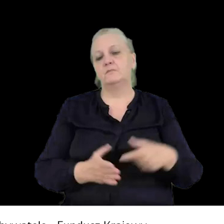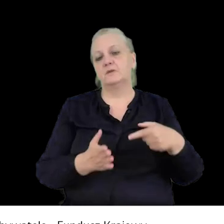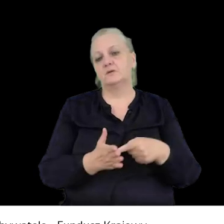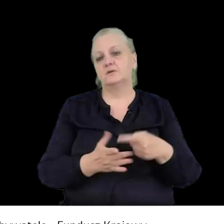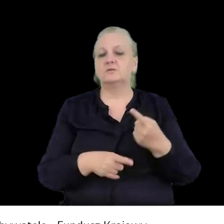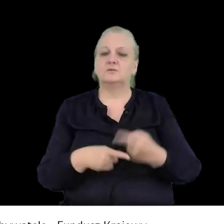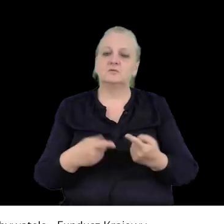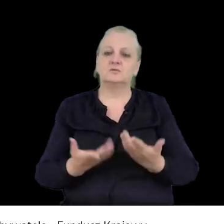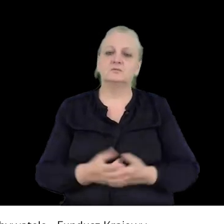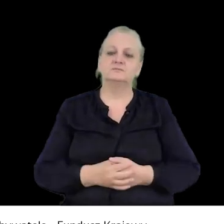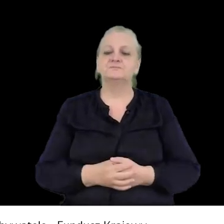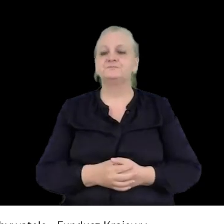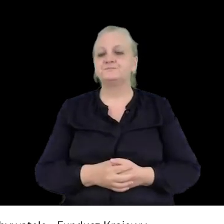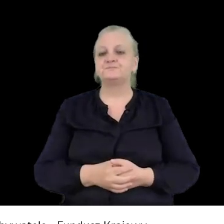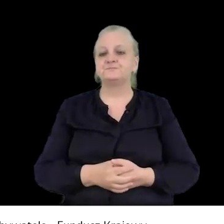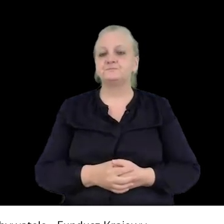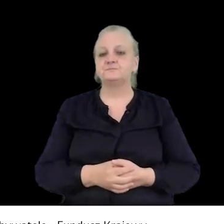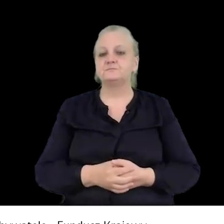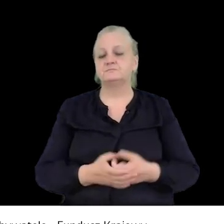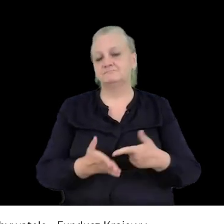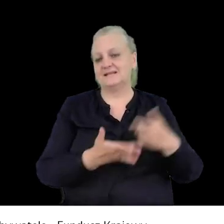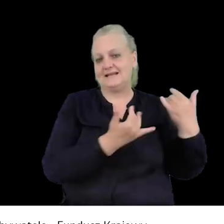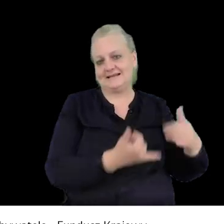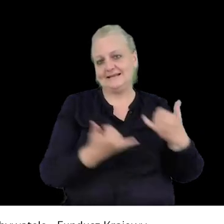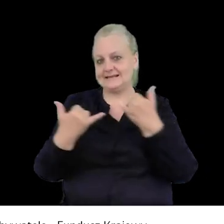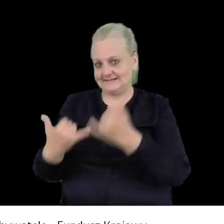w tym miejscu rozbiega.